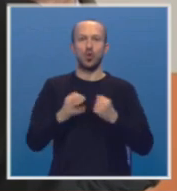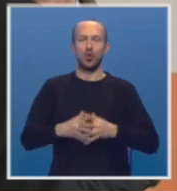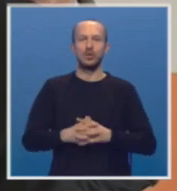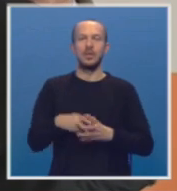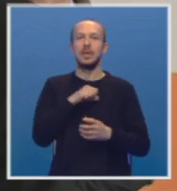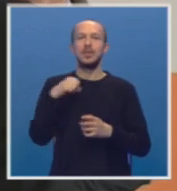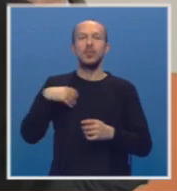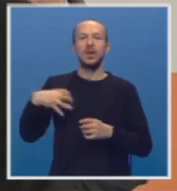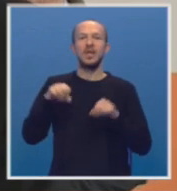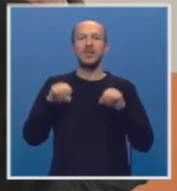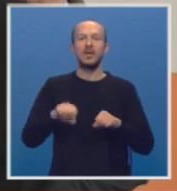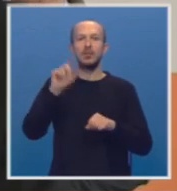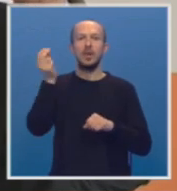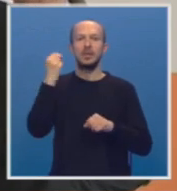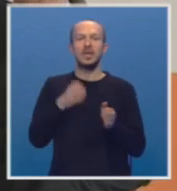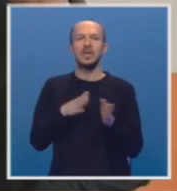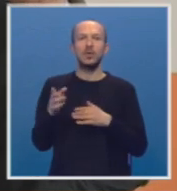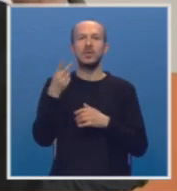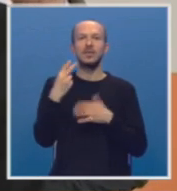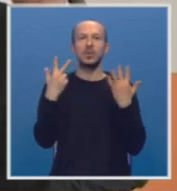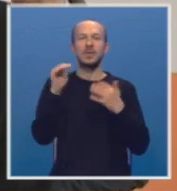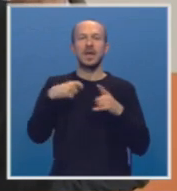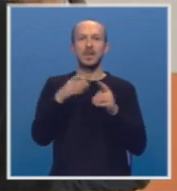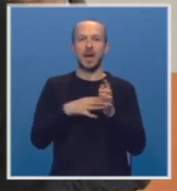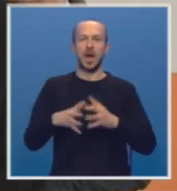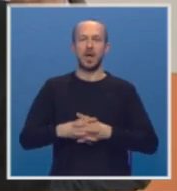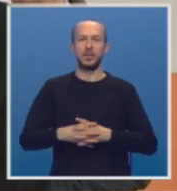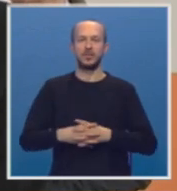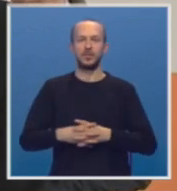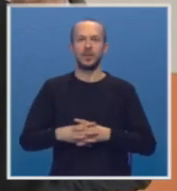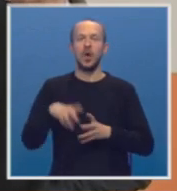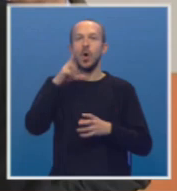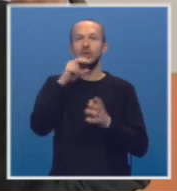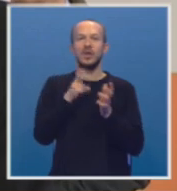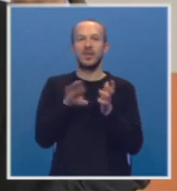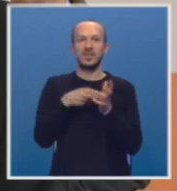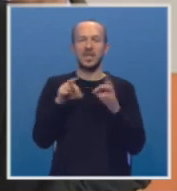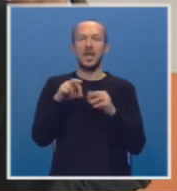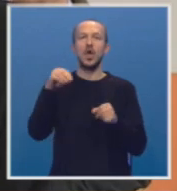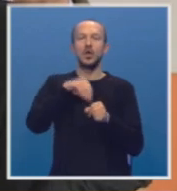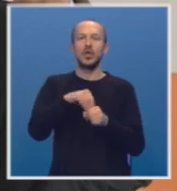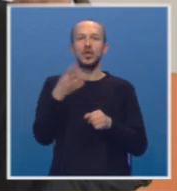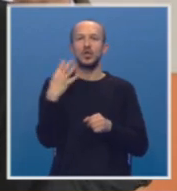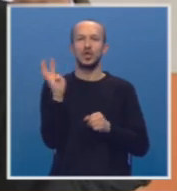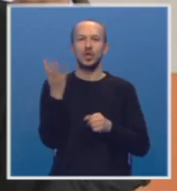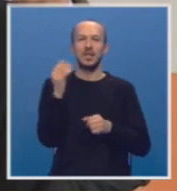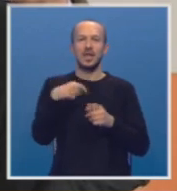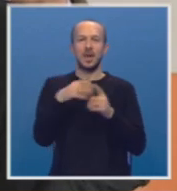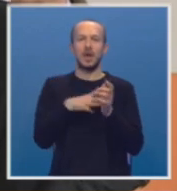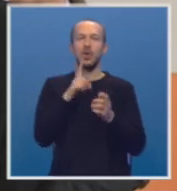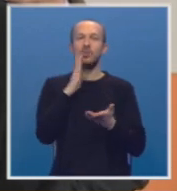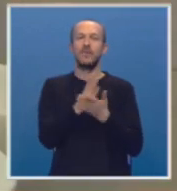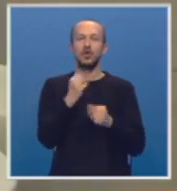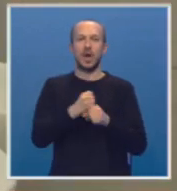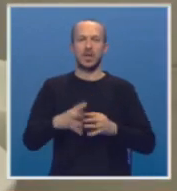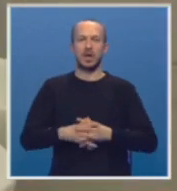Samo za grijanje vlade Republike Srpske je izdvojilo 28.000 maraka. Opština Nevesenje je dodatnih 14.000 maraka koje smo